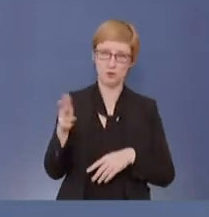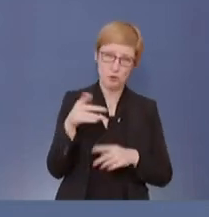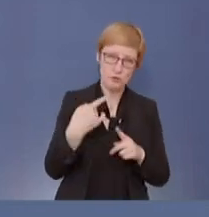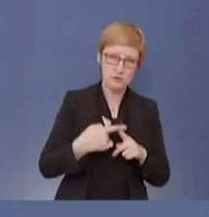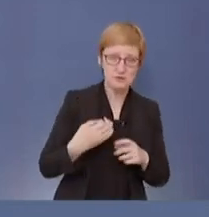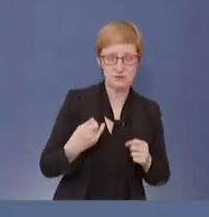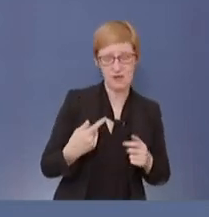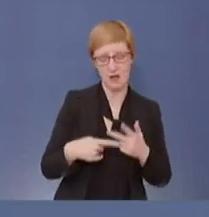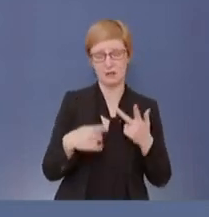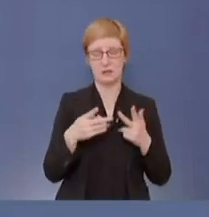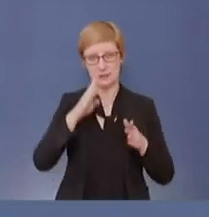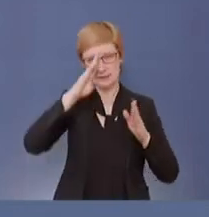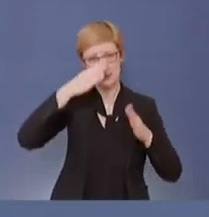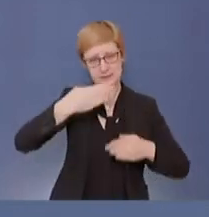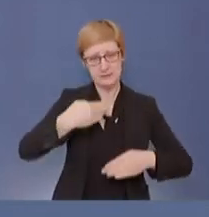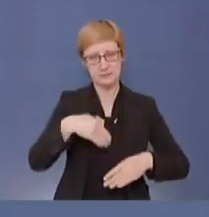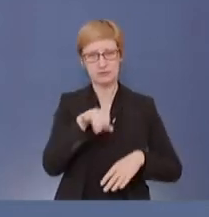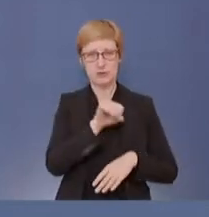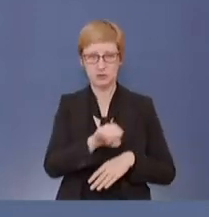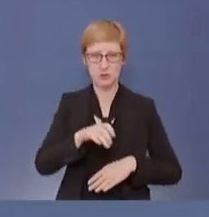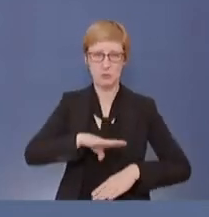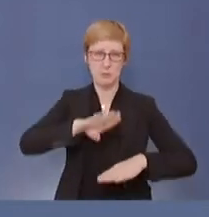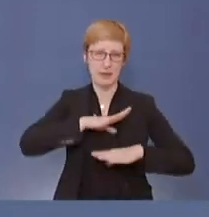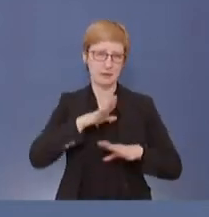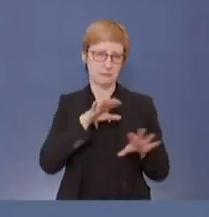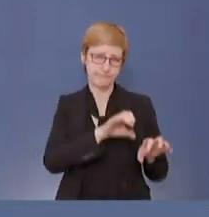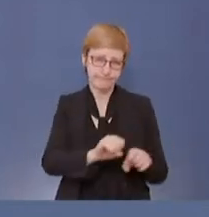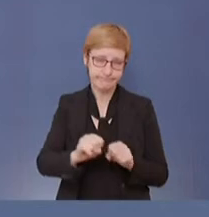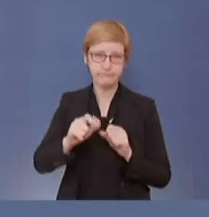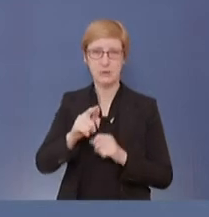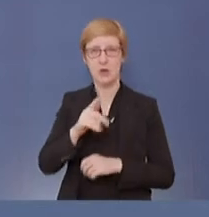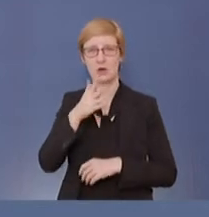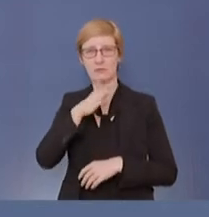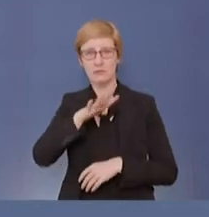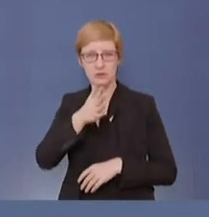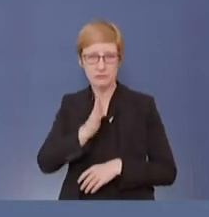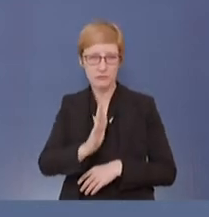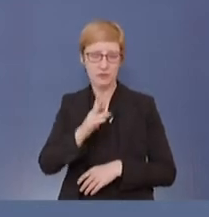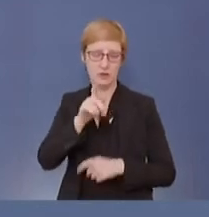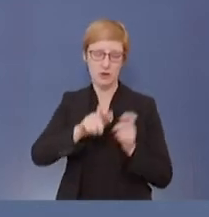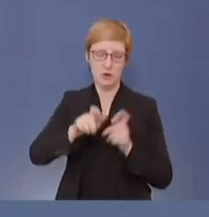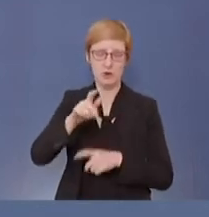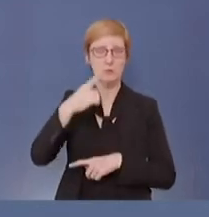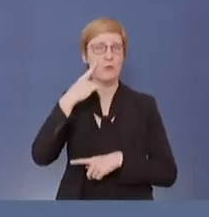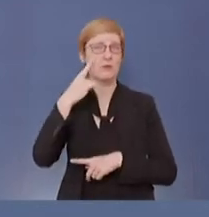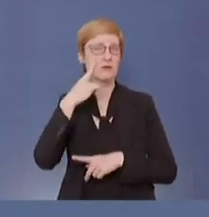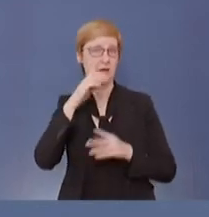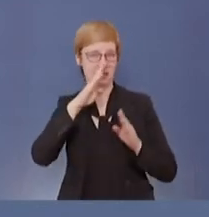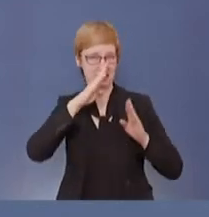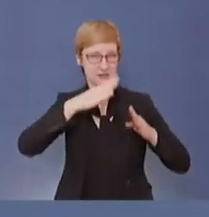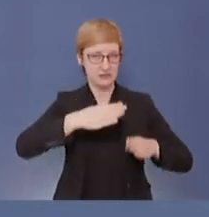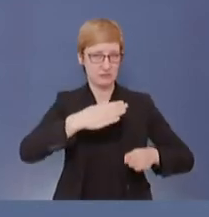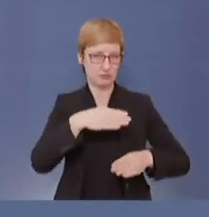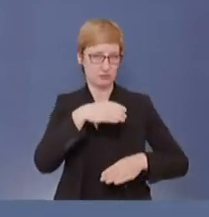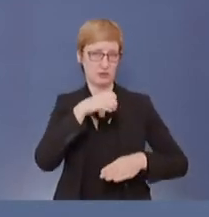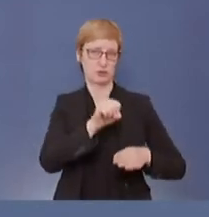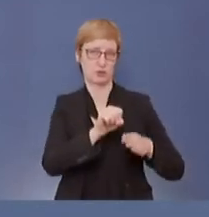Auslastung von Intensivstationen, 5.500 Menschen, die derzeit in Intensivstationen